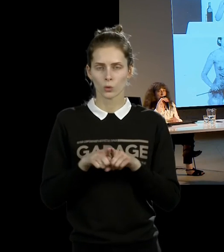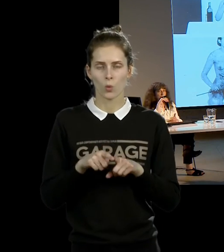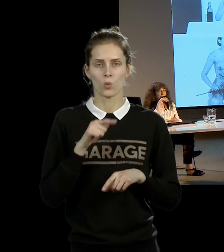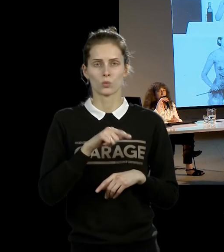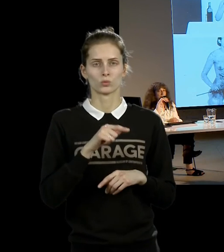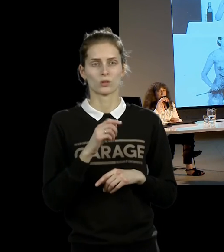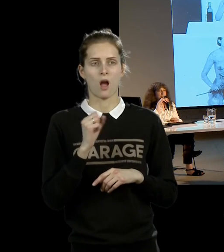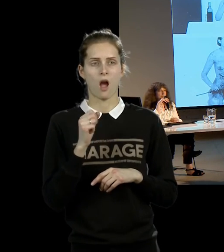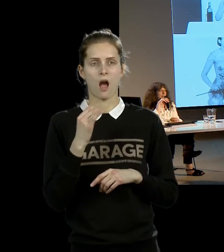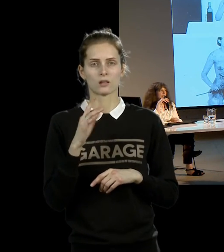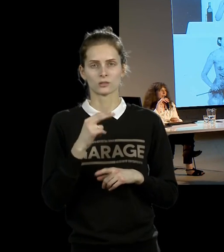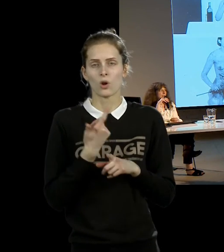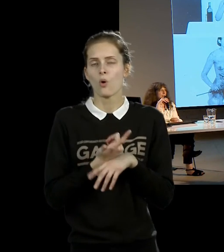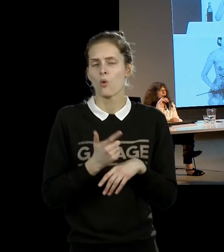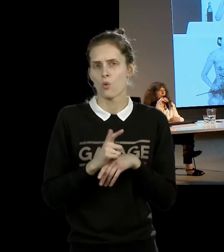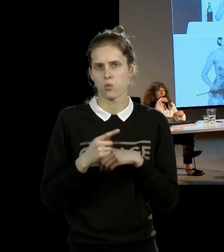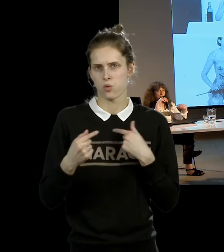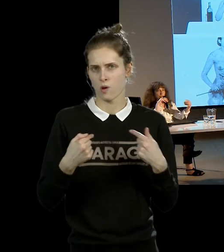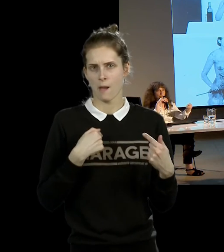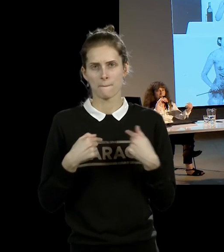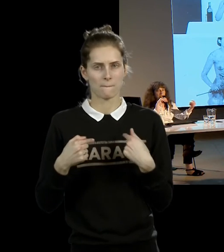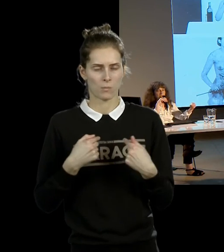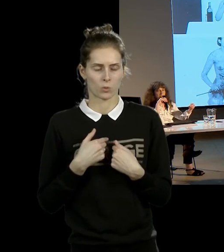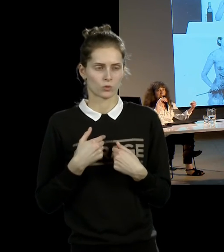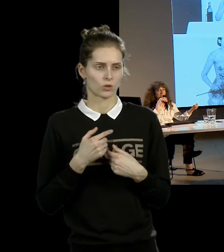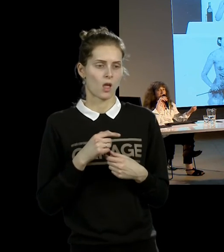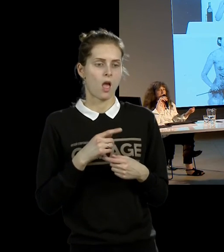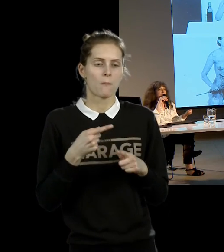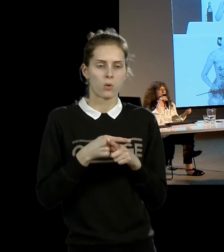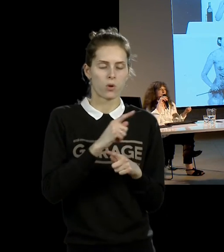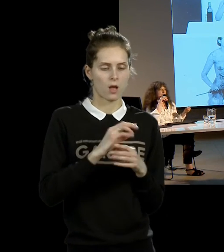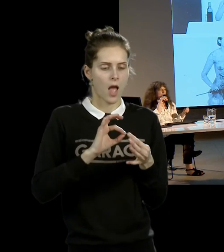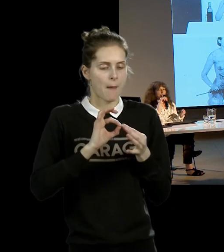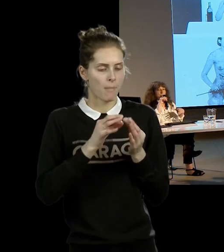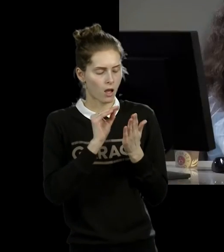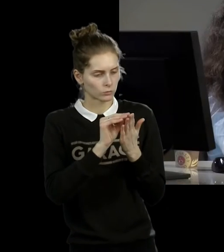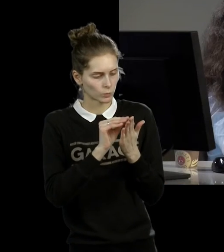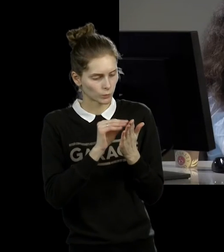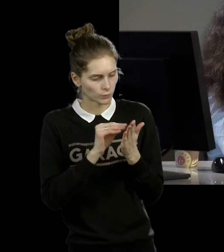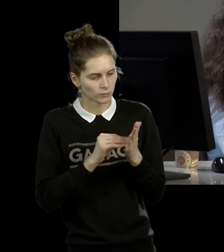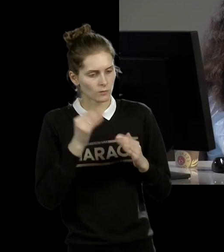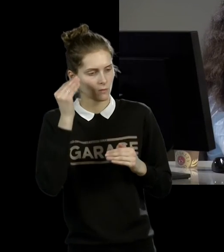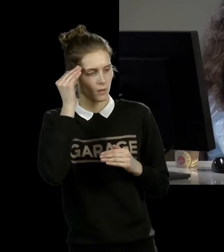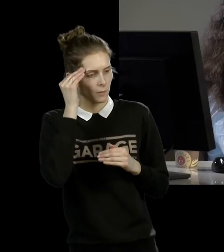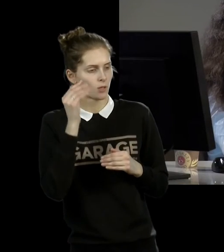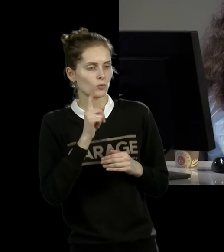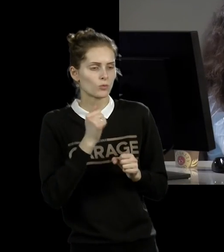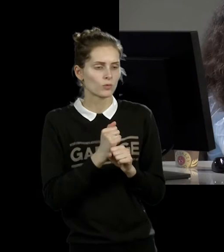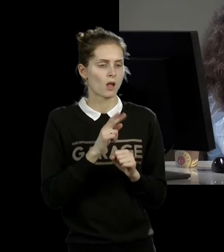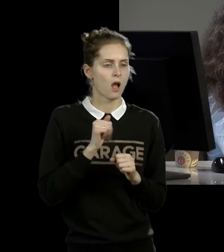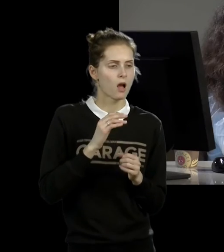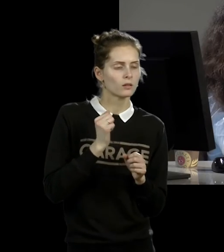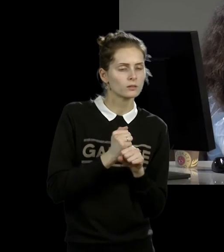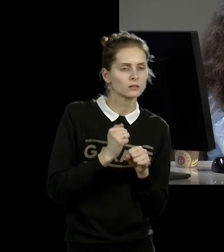достаточно мучительных, но при этом достаточно зрелищных, с очень хорошо прописанным сценарием, с очень понятной символикой и